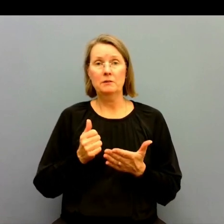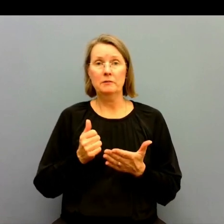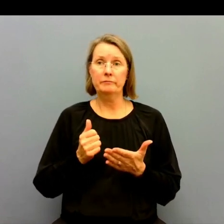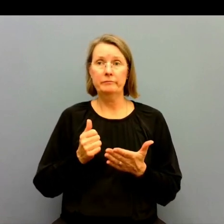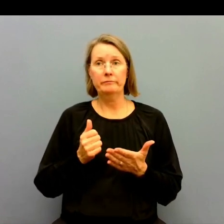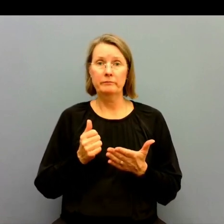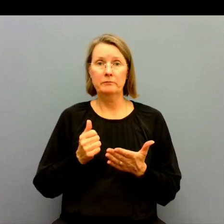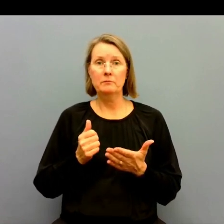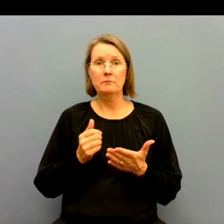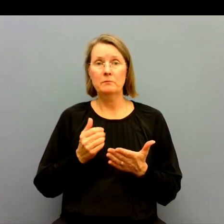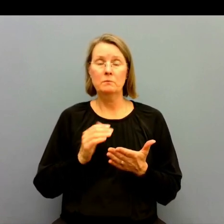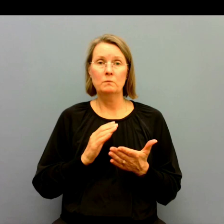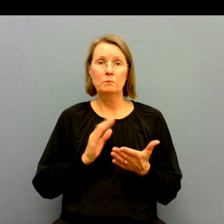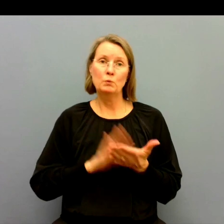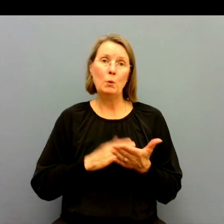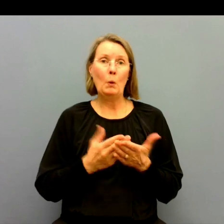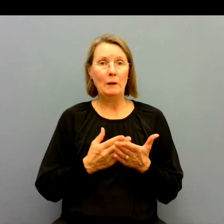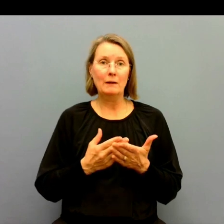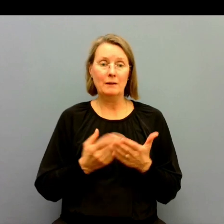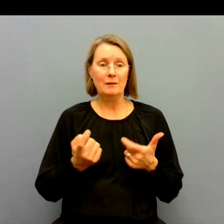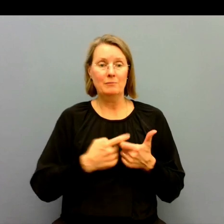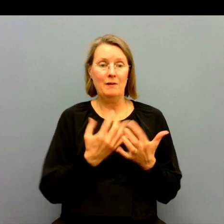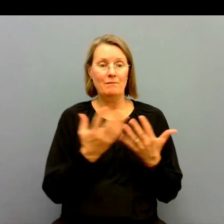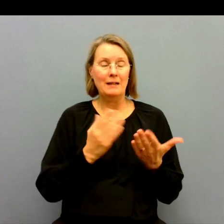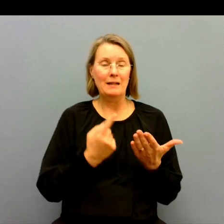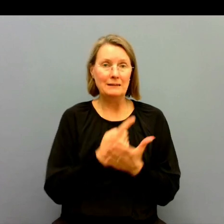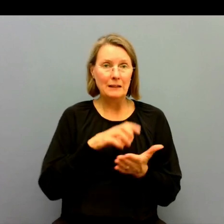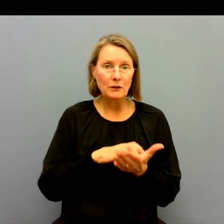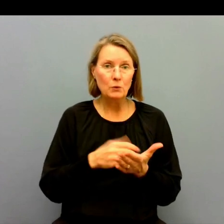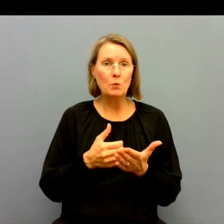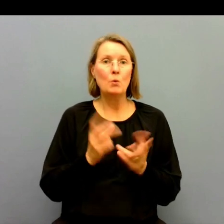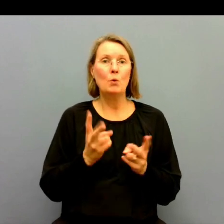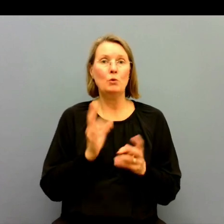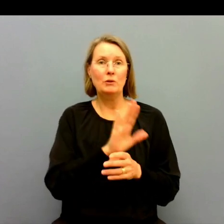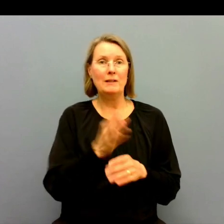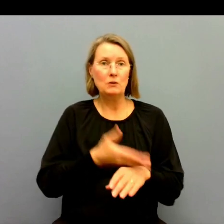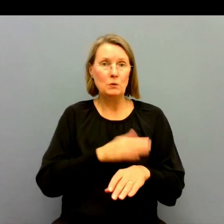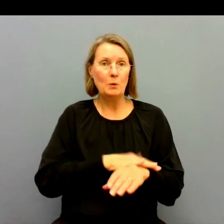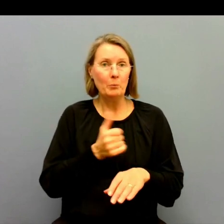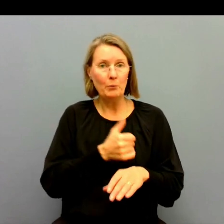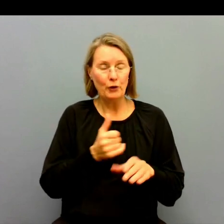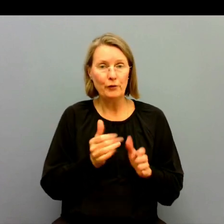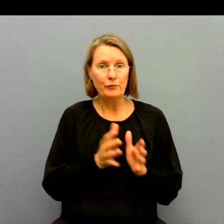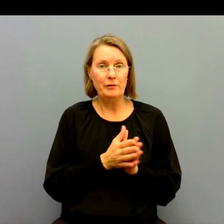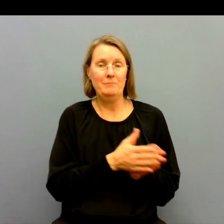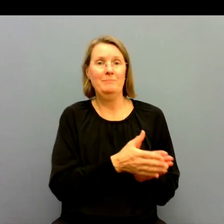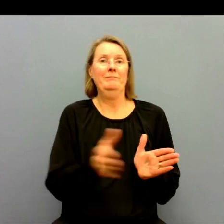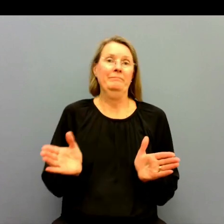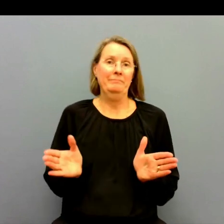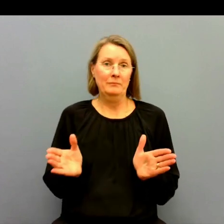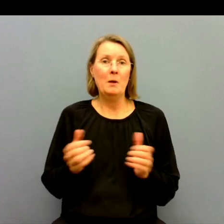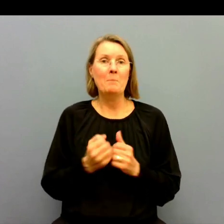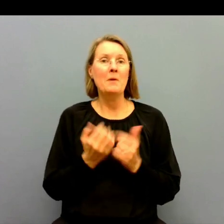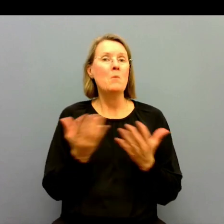situationer och de behöver en bred och uppdaterad kompetens. Men många får inte den kompetensutvecklingen som